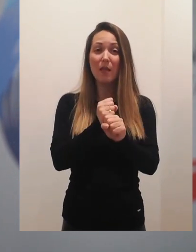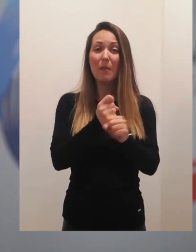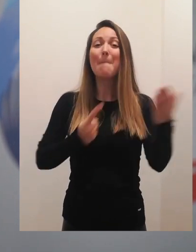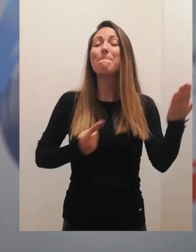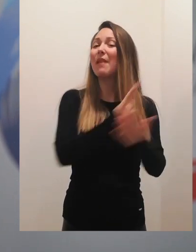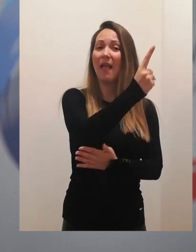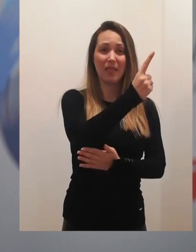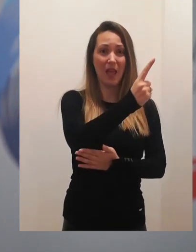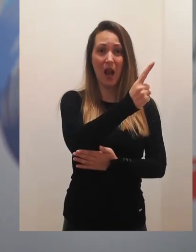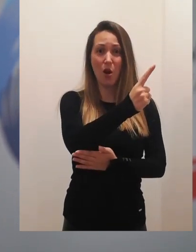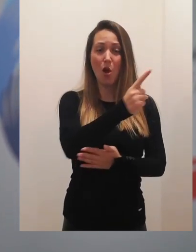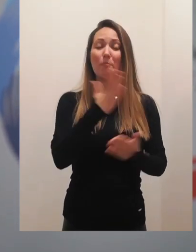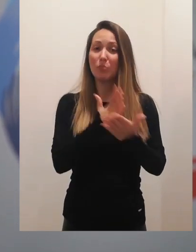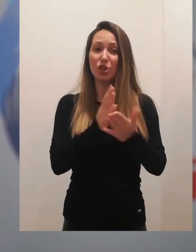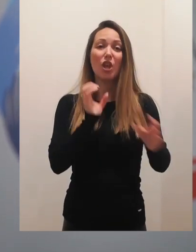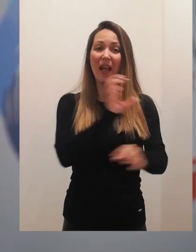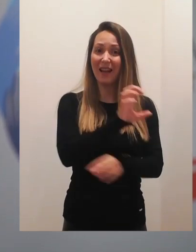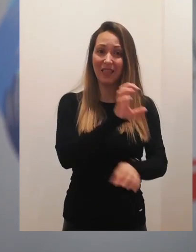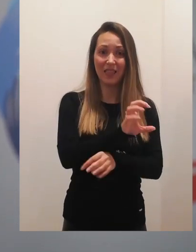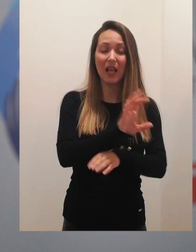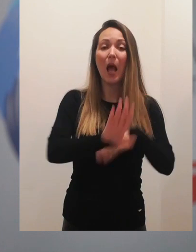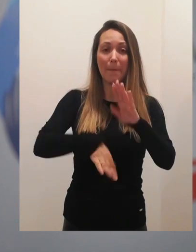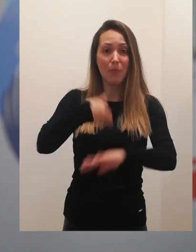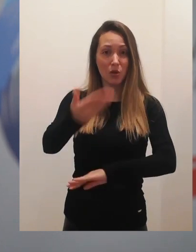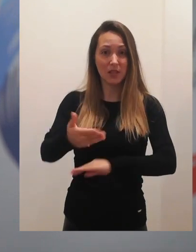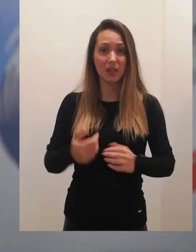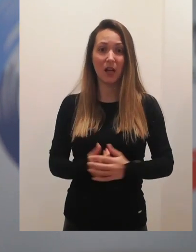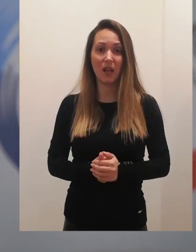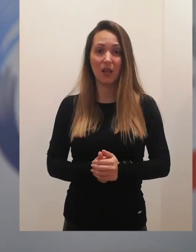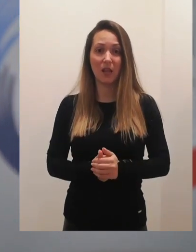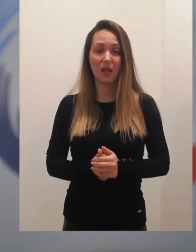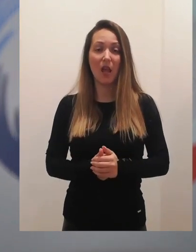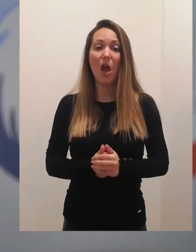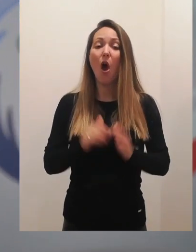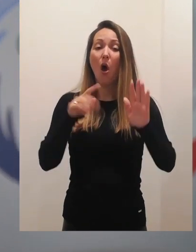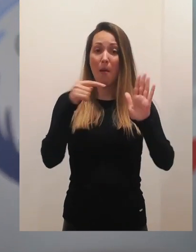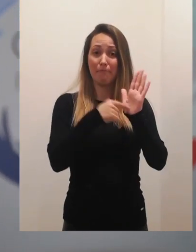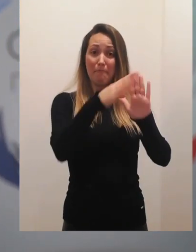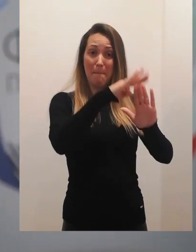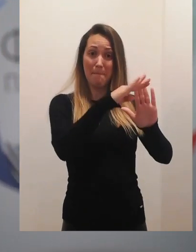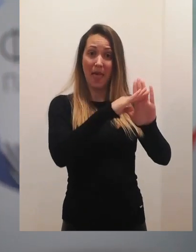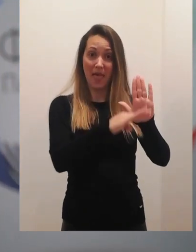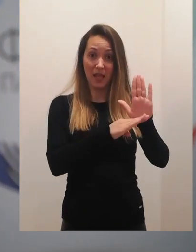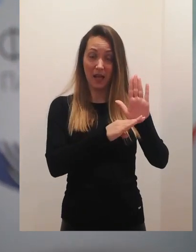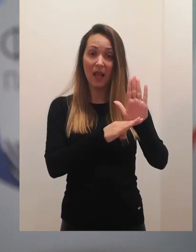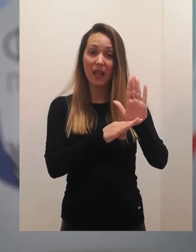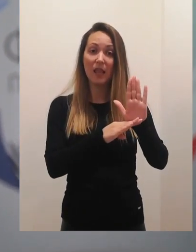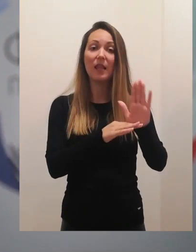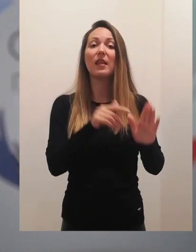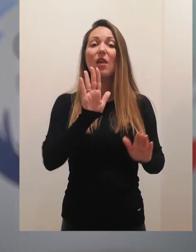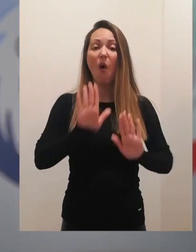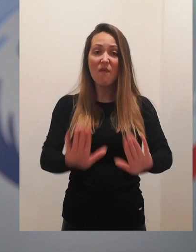pretjerano, biće tu pritika kasnije. Međutim, većina smatra da ovakve mere i ovakvi